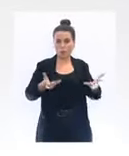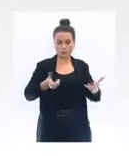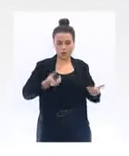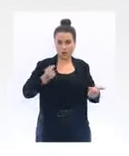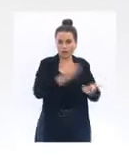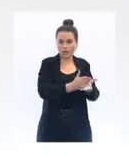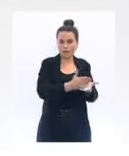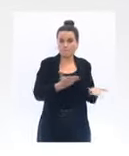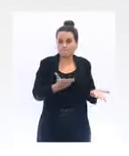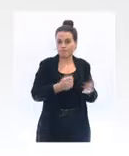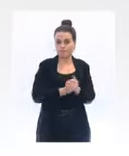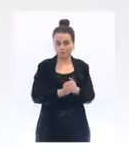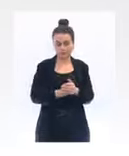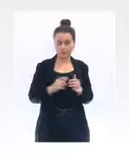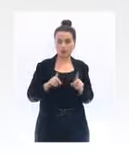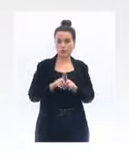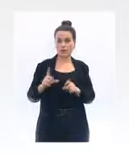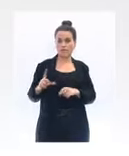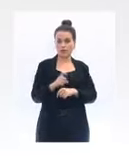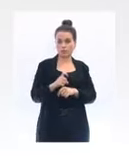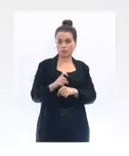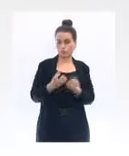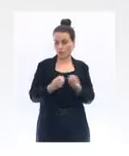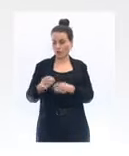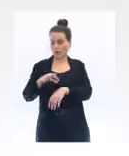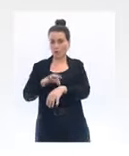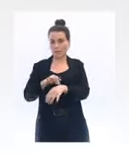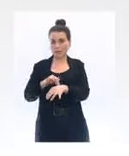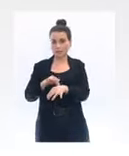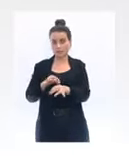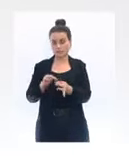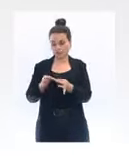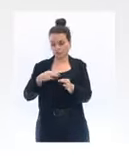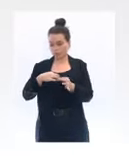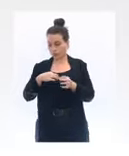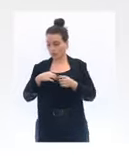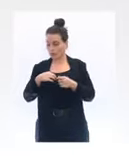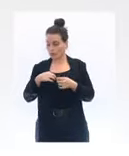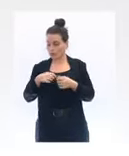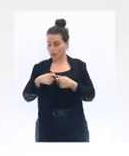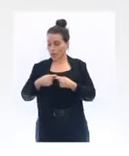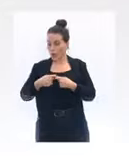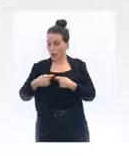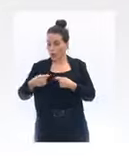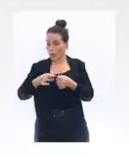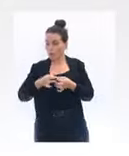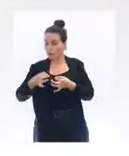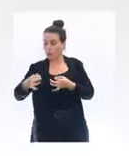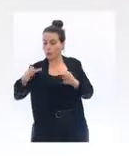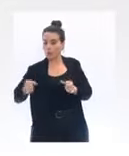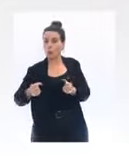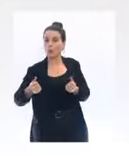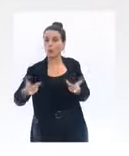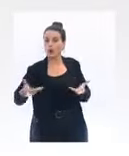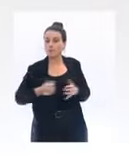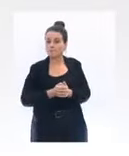La durée pendant laquelle un virus est contagieux, quand on l attrapé, on ne peut pas agir dessus. Et le nombre de personnes qu peut